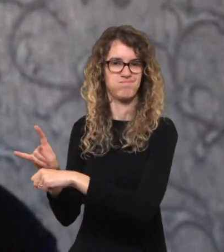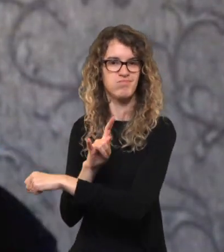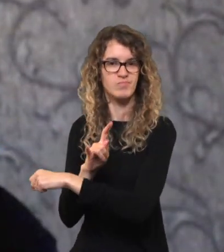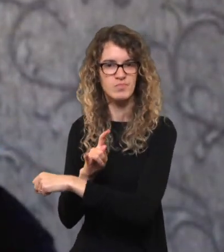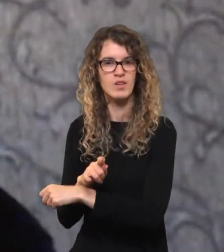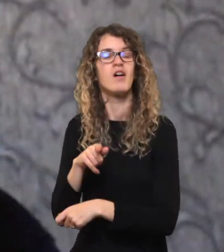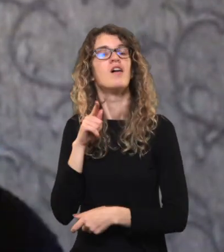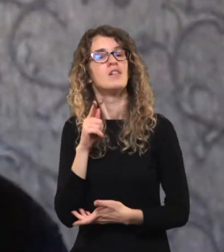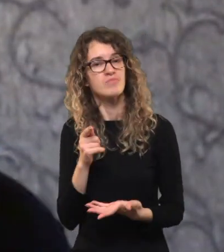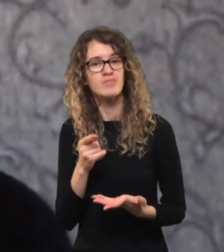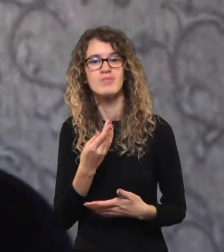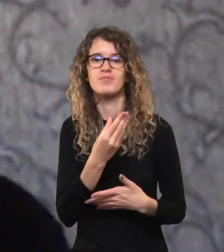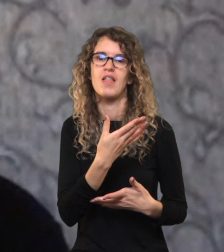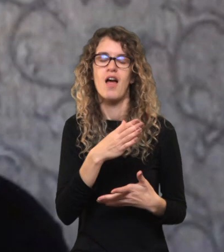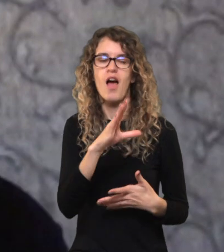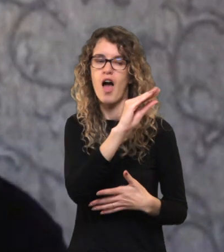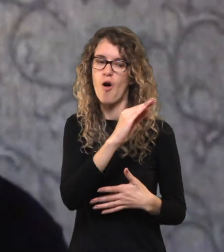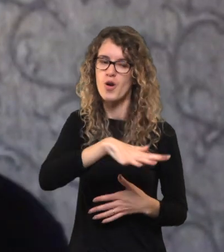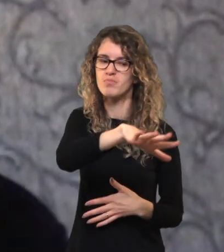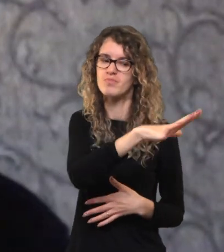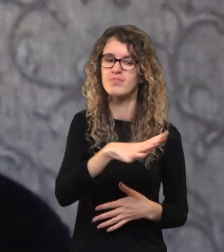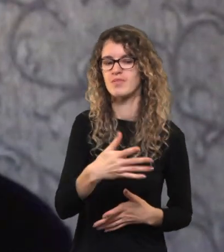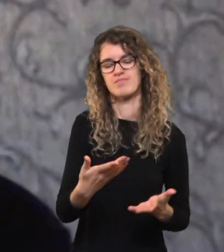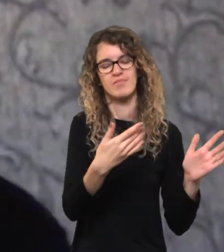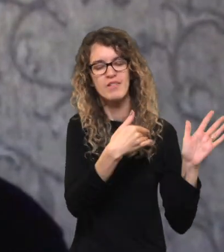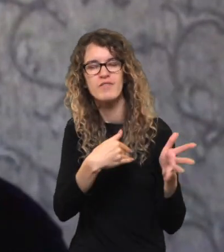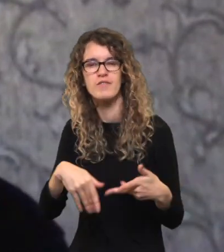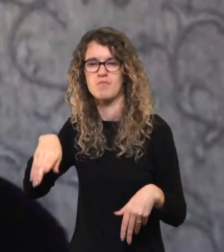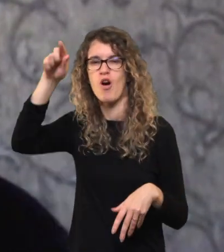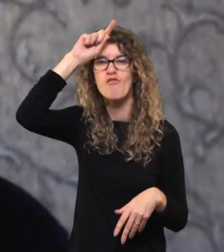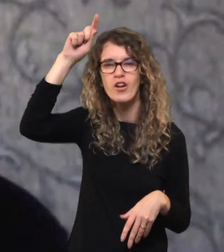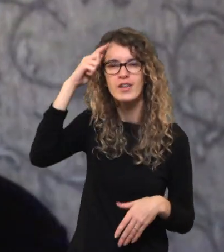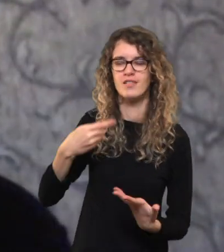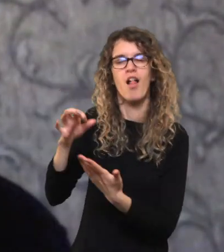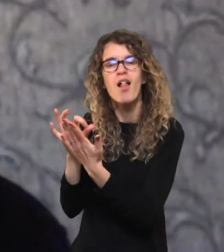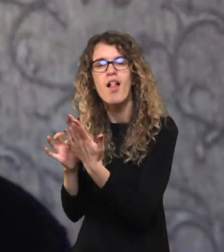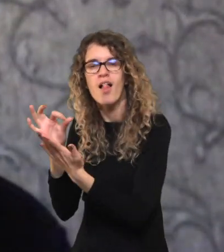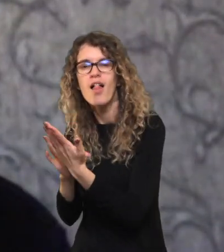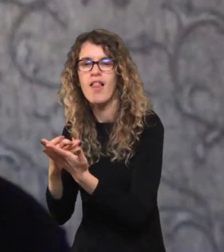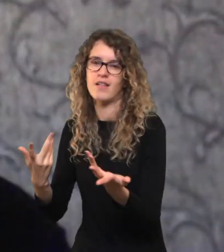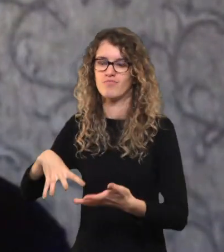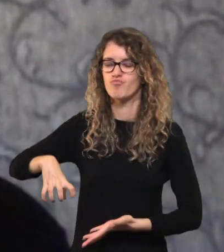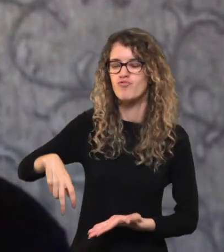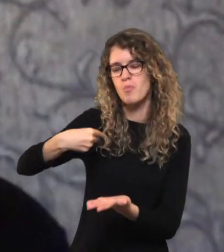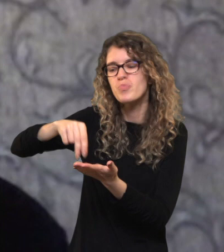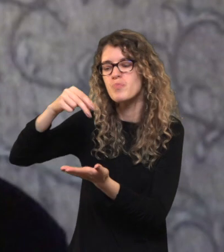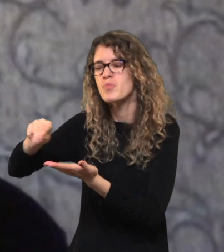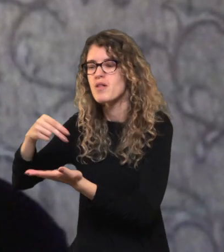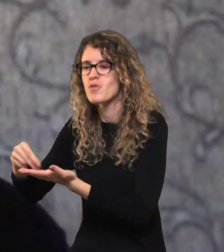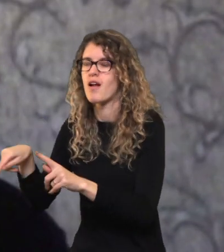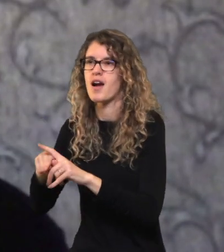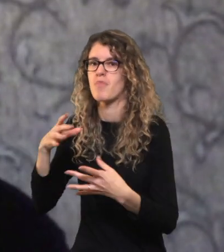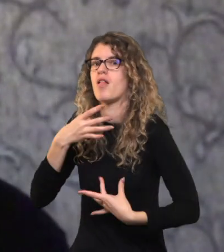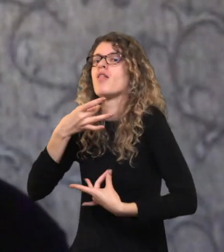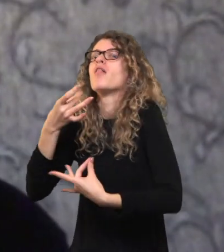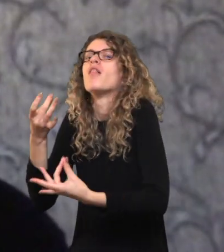šalis, pirmojo eilėje, Buketyje, pataikavo Putinui. Pastovai pirkdavo iš jo naftą ir dujas. Stūmę savo šalis į nesaugęs